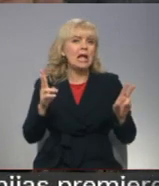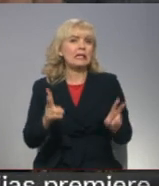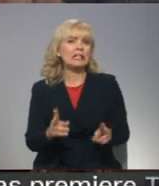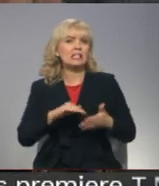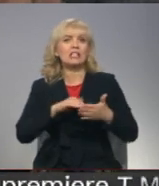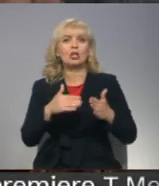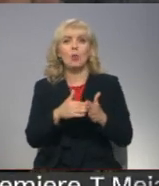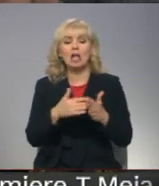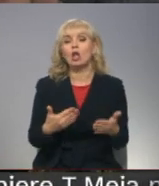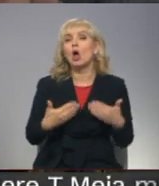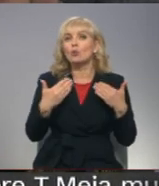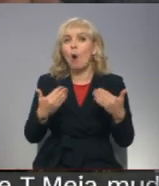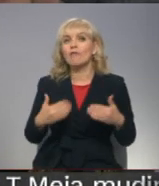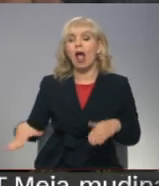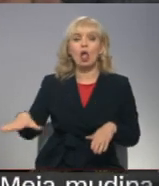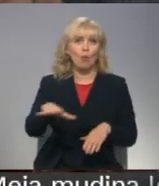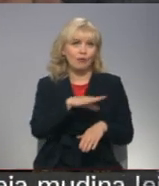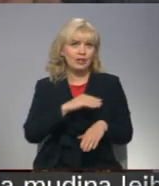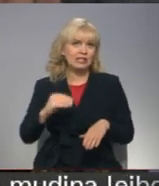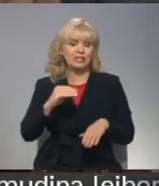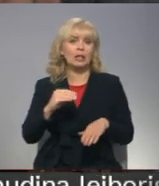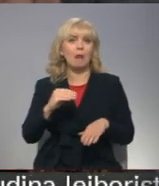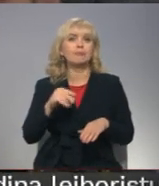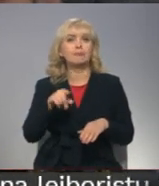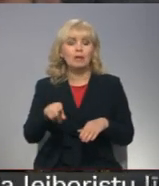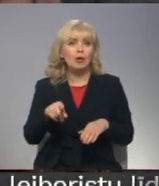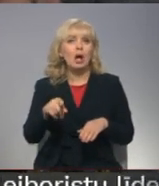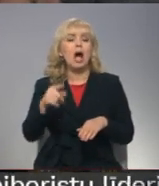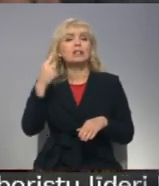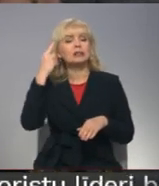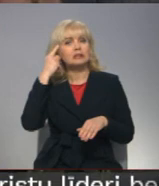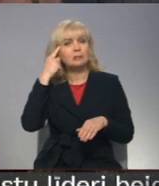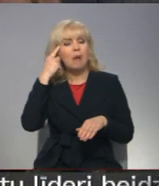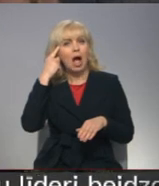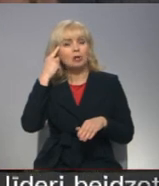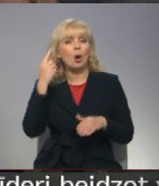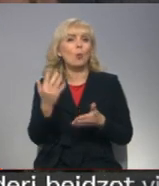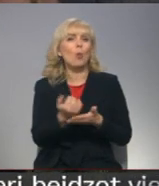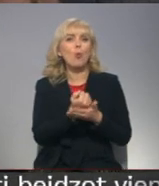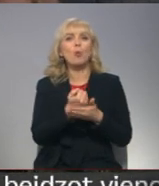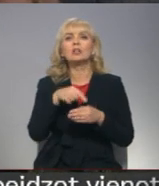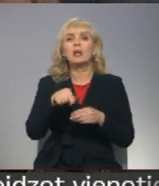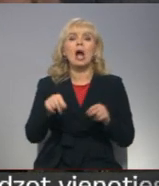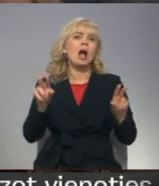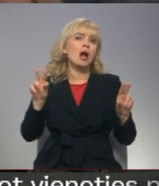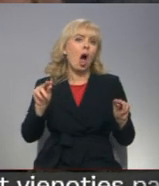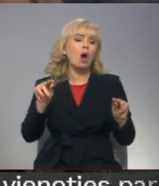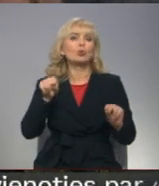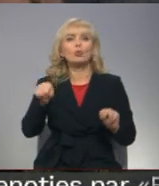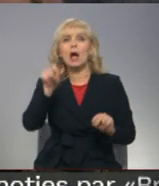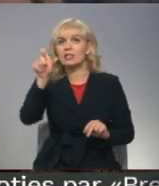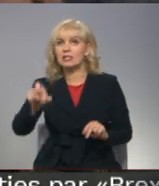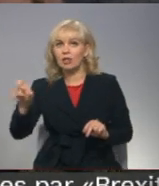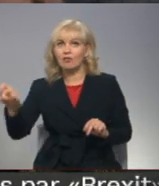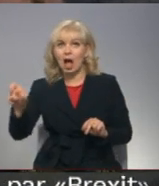Novēlu visiem smelties šo garu no šiem cilvēkiem, kuri mums